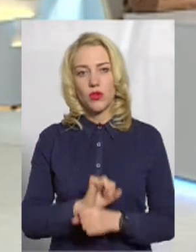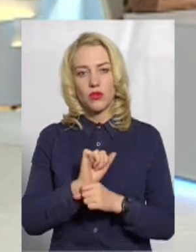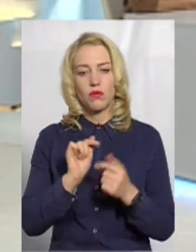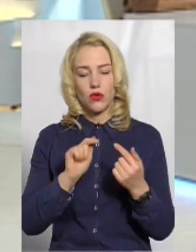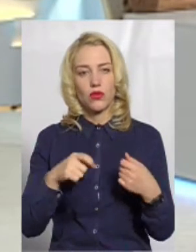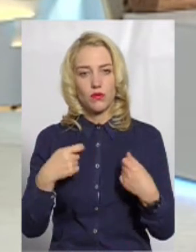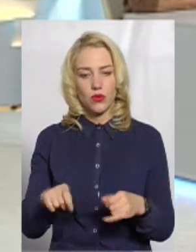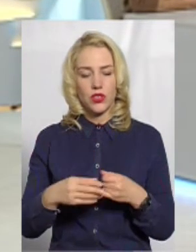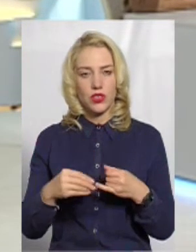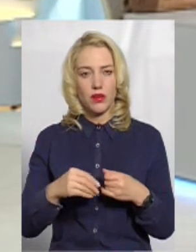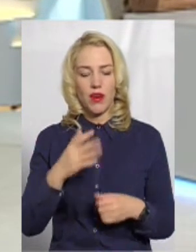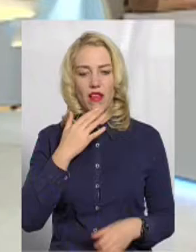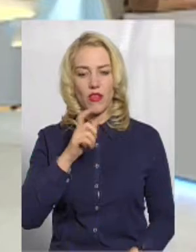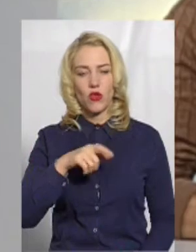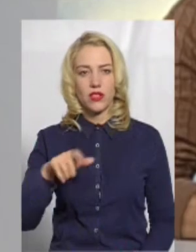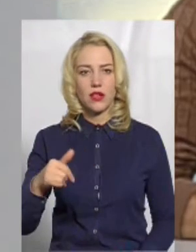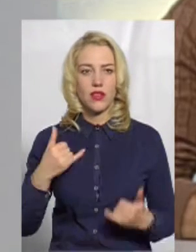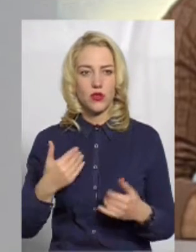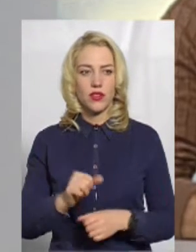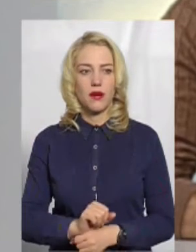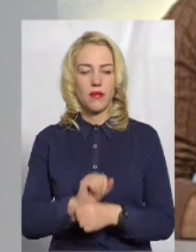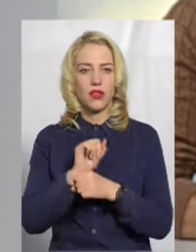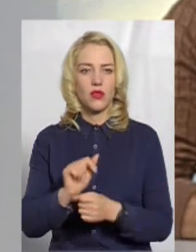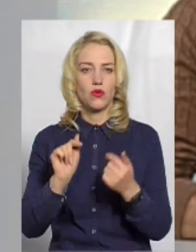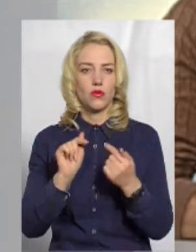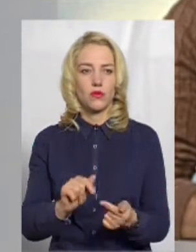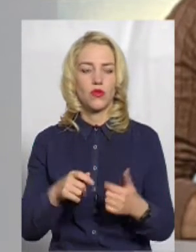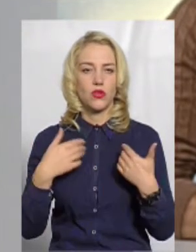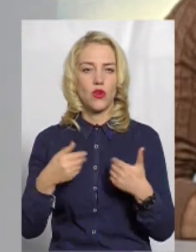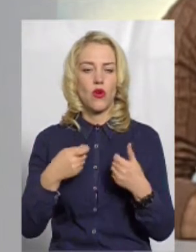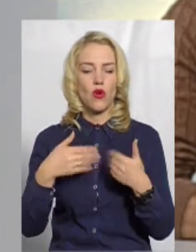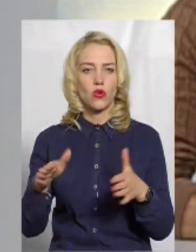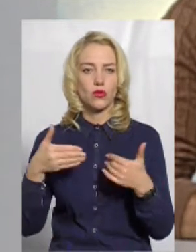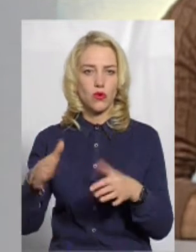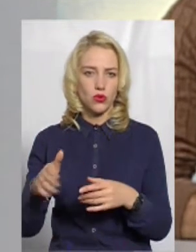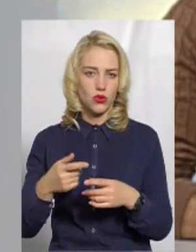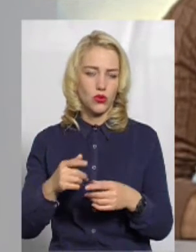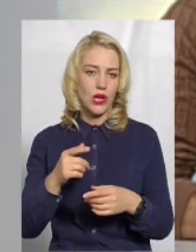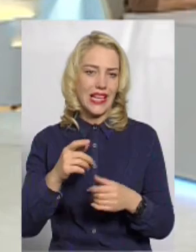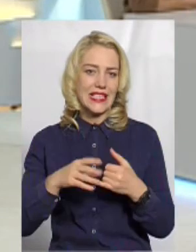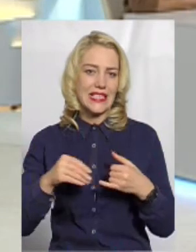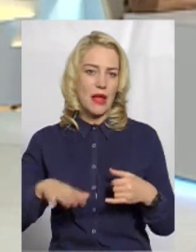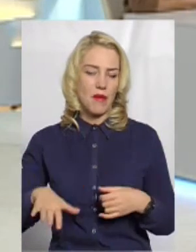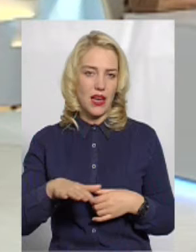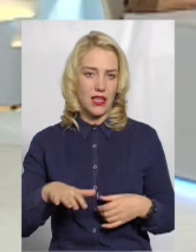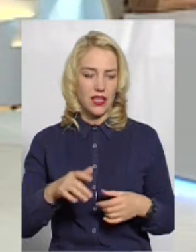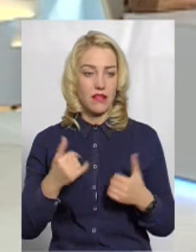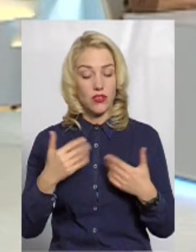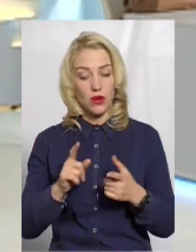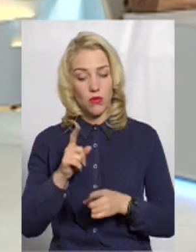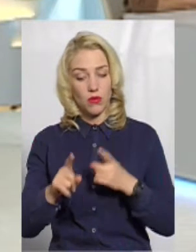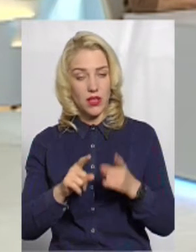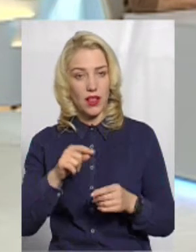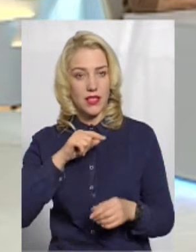продажу землі іноземцям, а сьогодні вже мітингують проти розпродажу землі. То вже помінялись